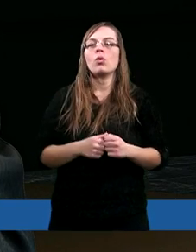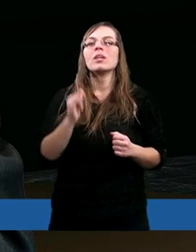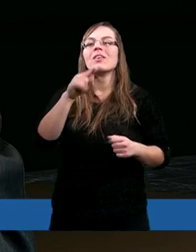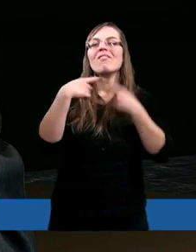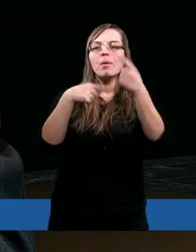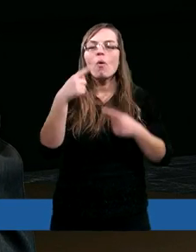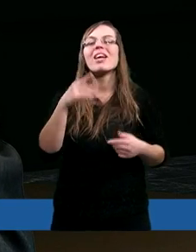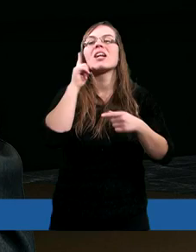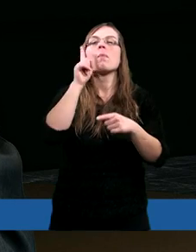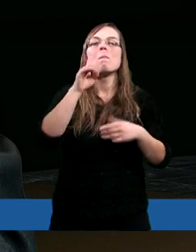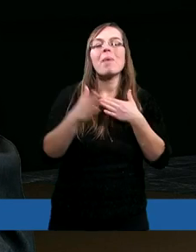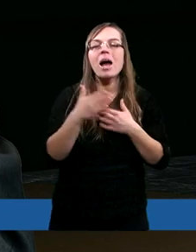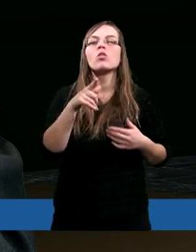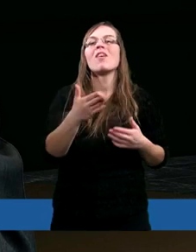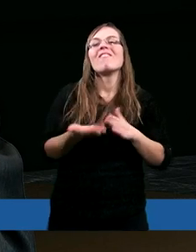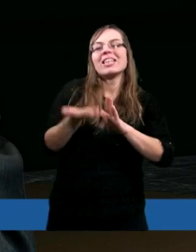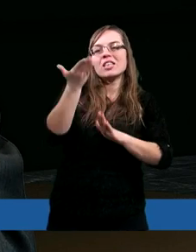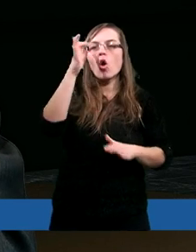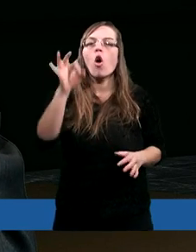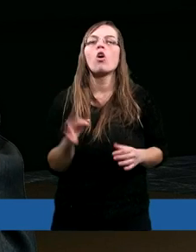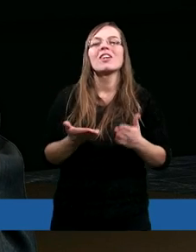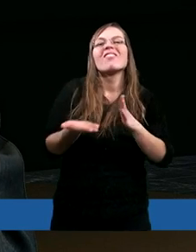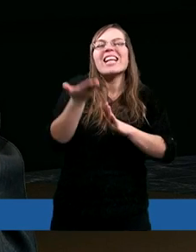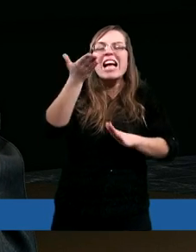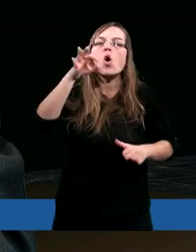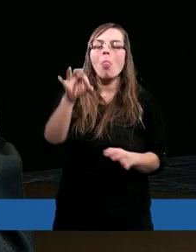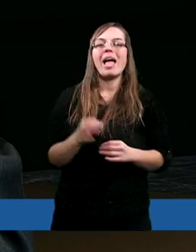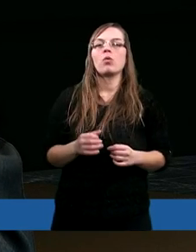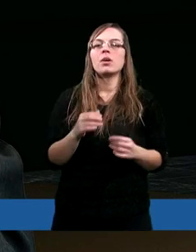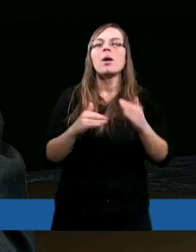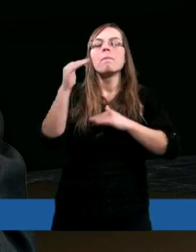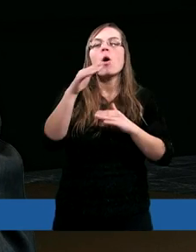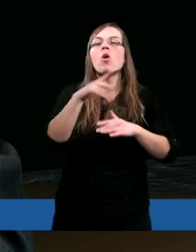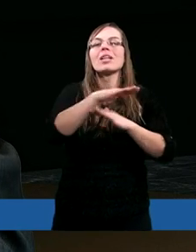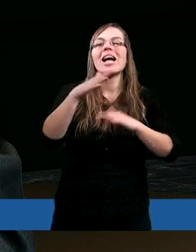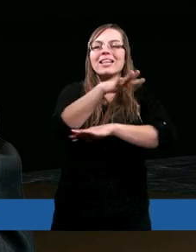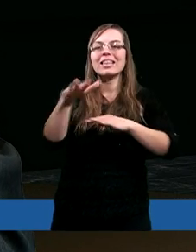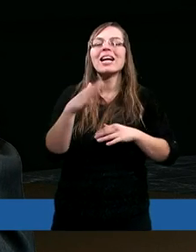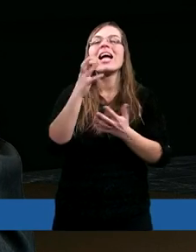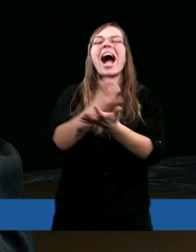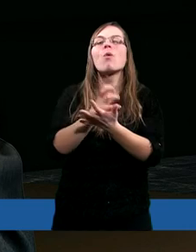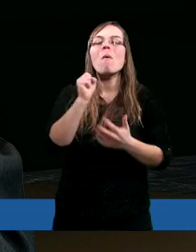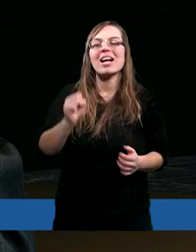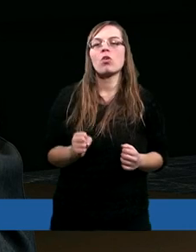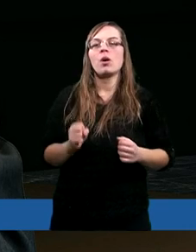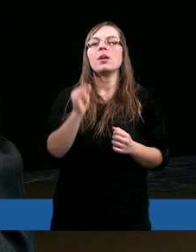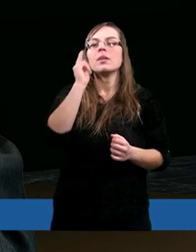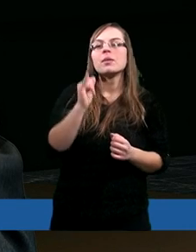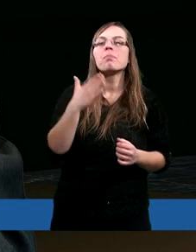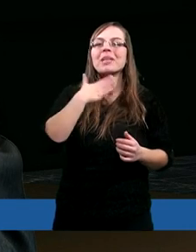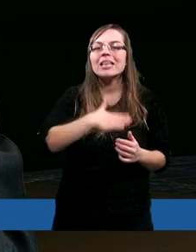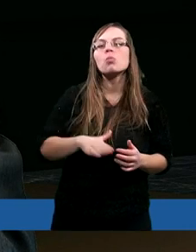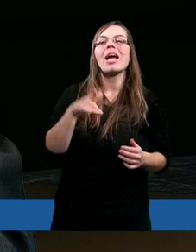Wypowiedź męża wysoko wniesionego, pomazańca Jakubowego i